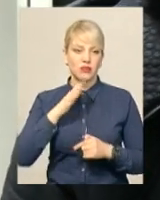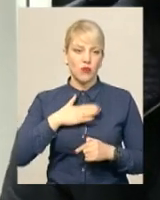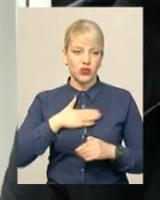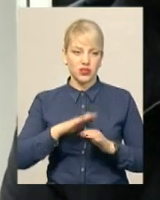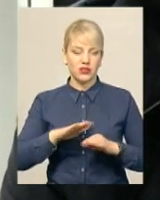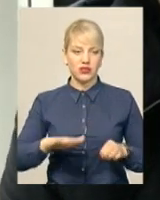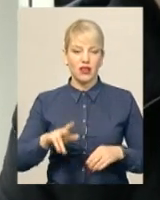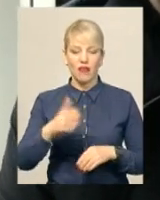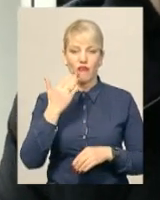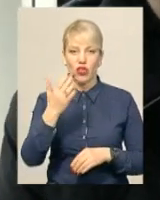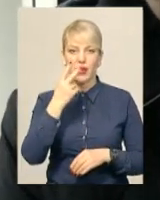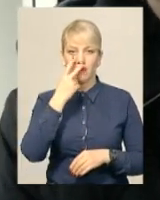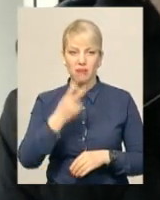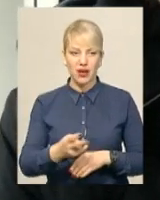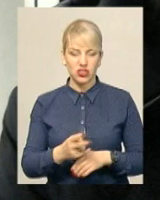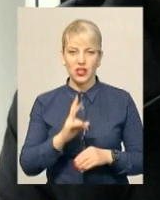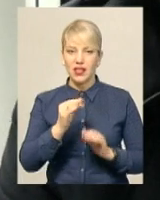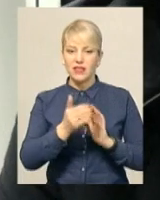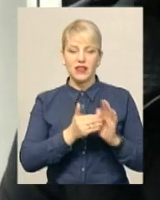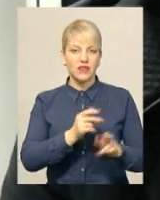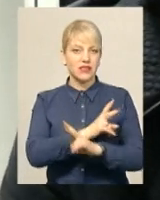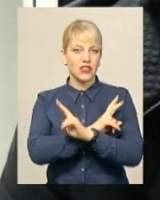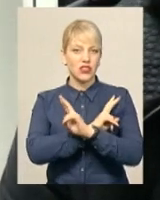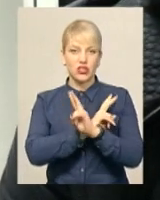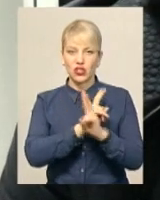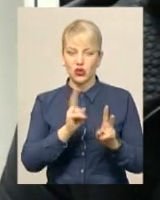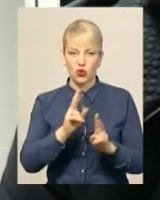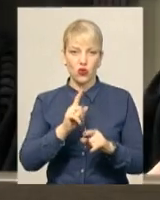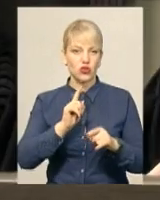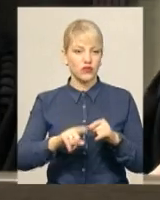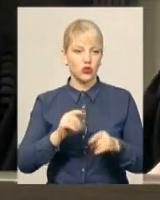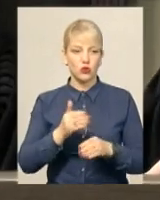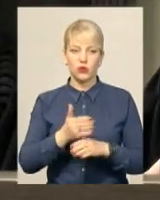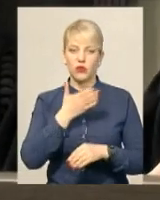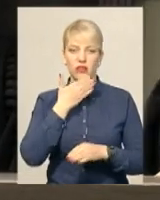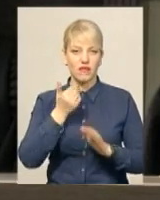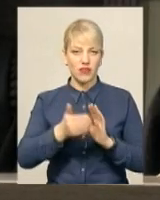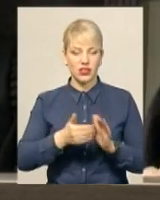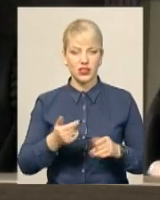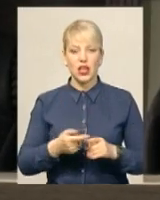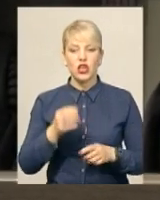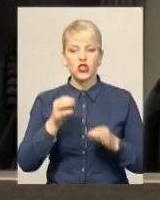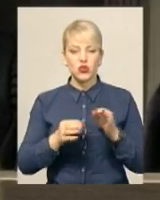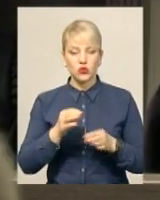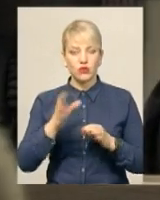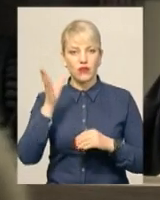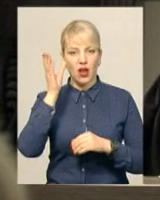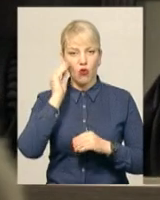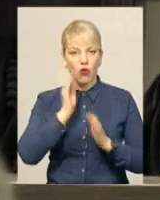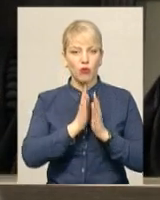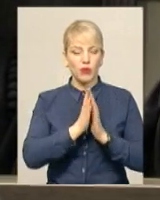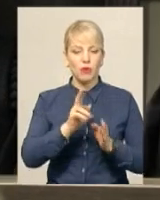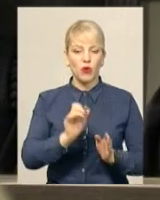вони. Вони бачили, не визвали нікого. Скоро її не визвали. Суд враховує клопотання про перенесення слухання.